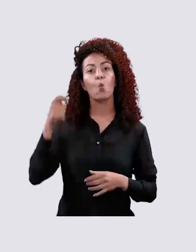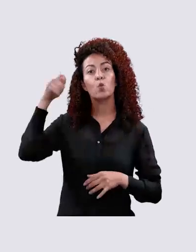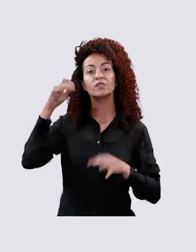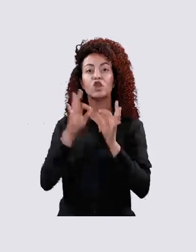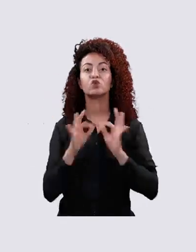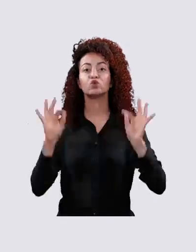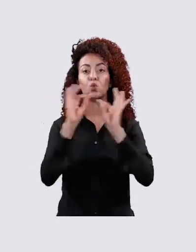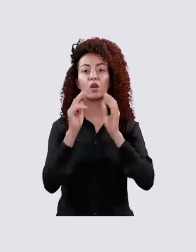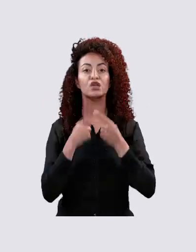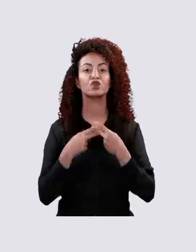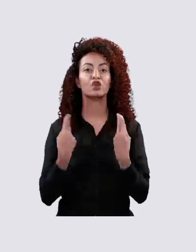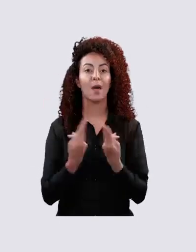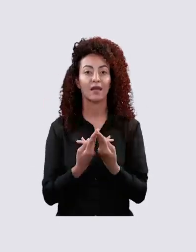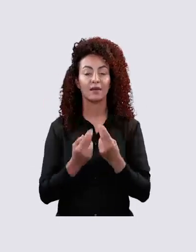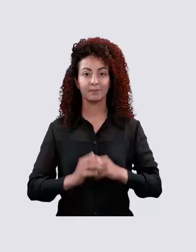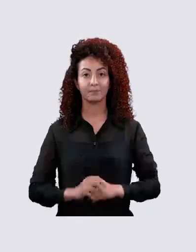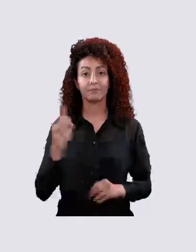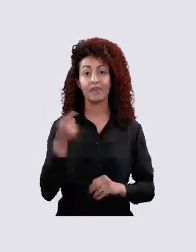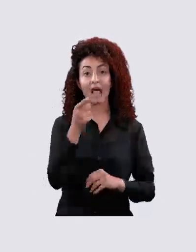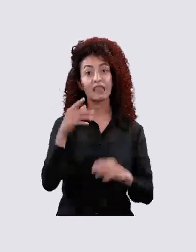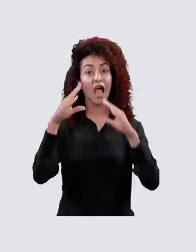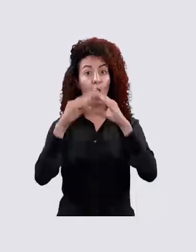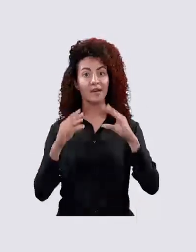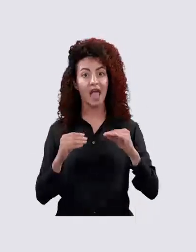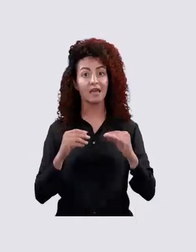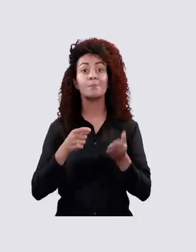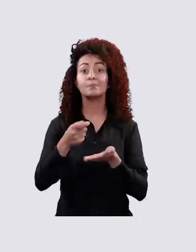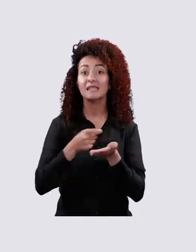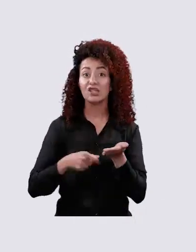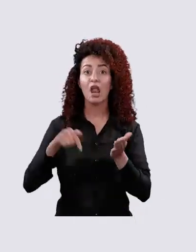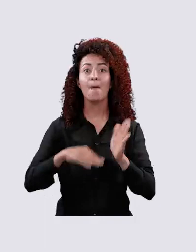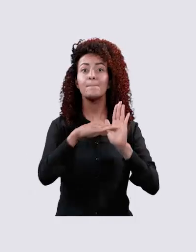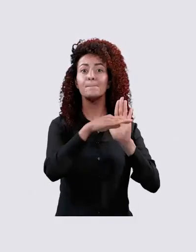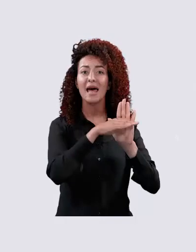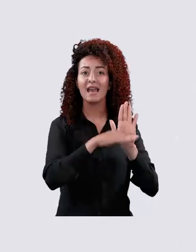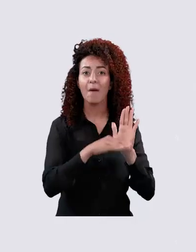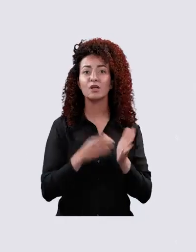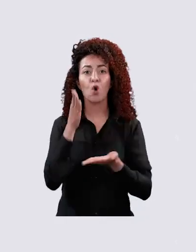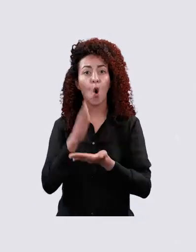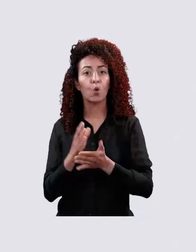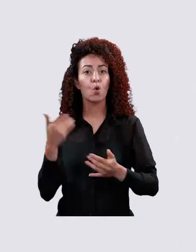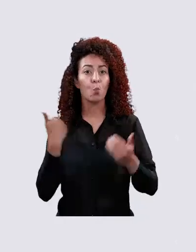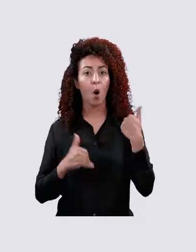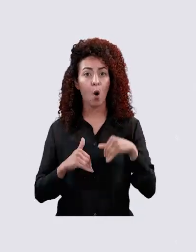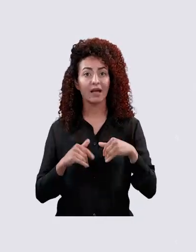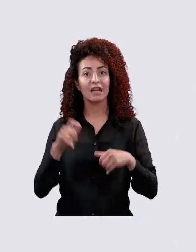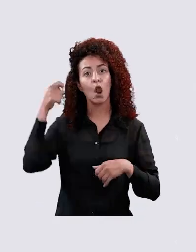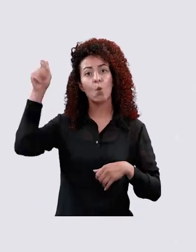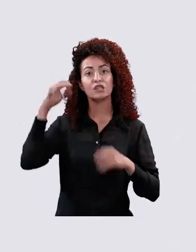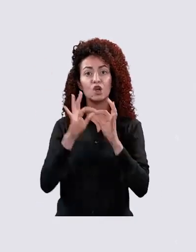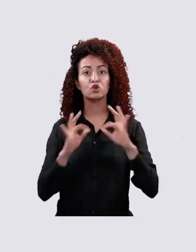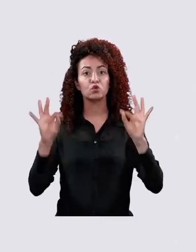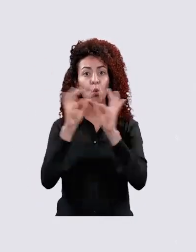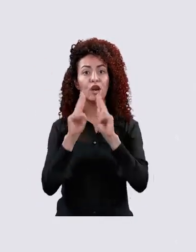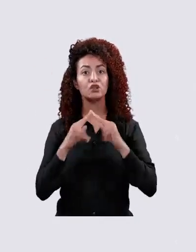صادرة عن وزارة الشؤون الاجتماعية إذا كنت لبناني ومسجل بمشروع تأمين حقوق المعوقين اتتابع